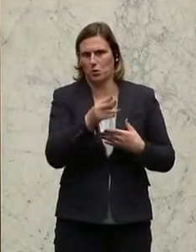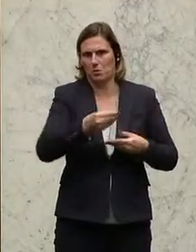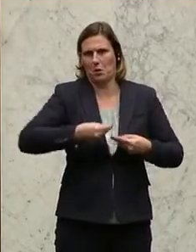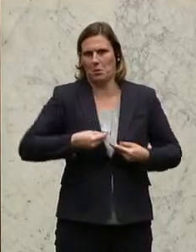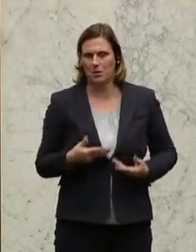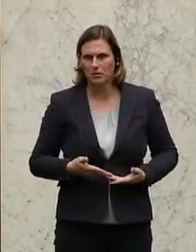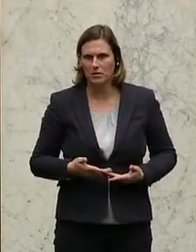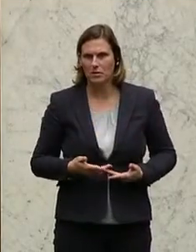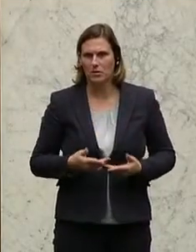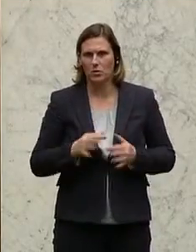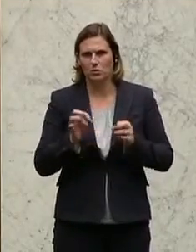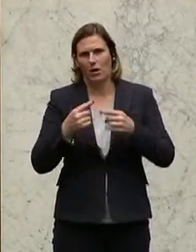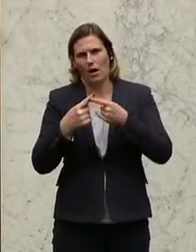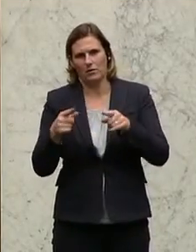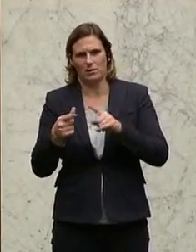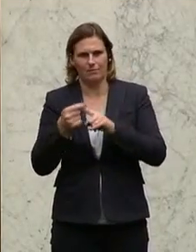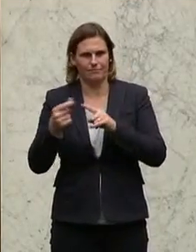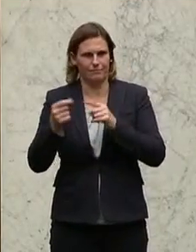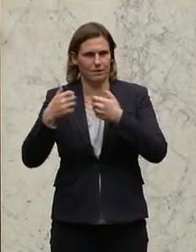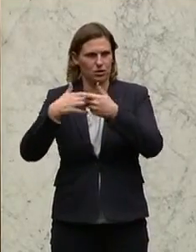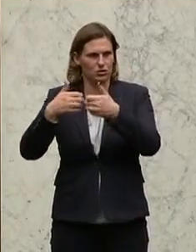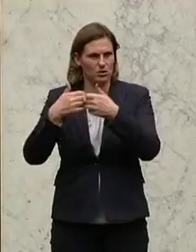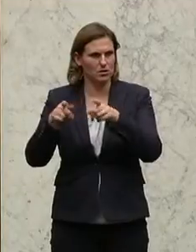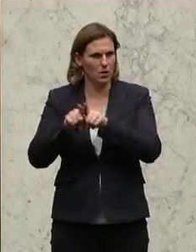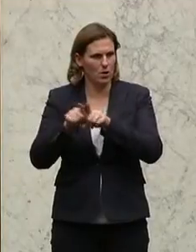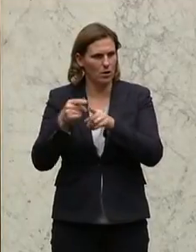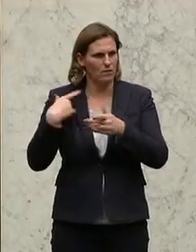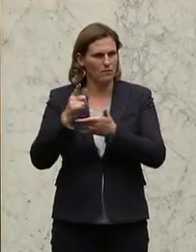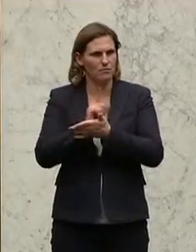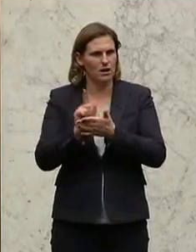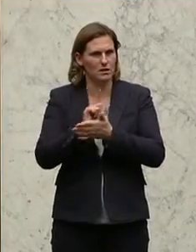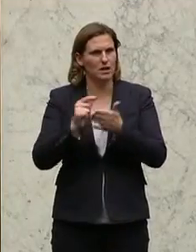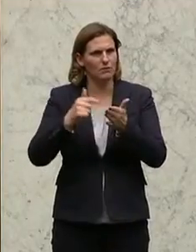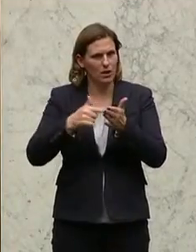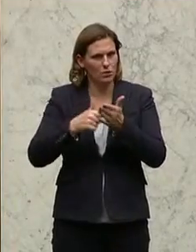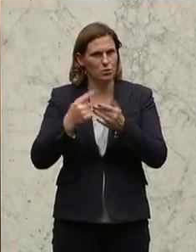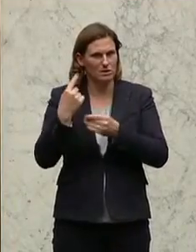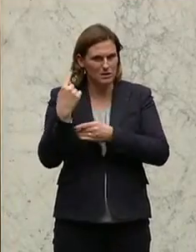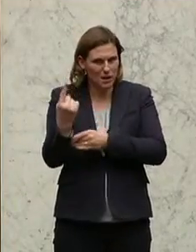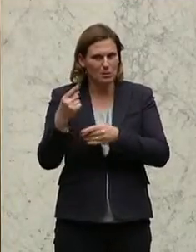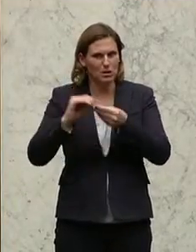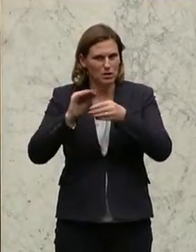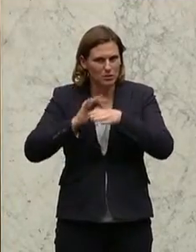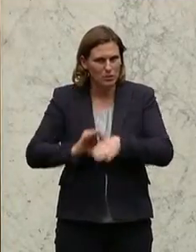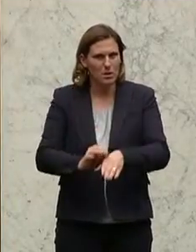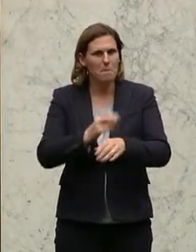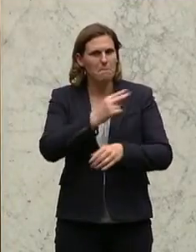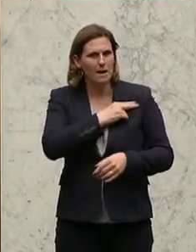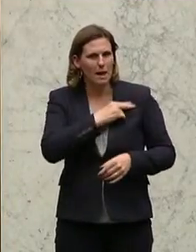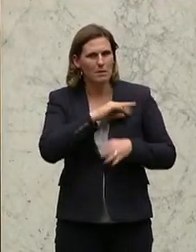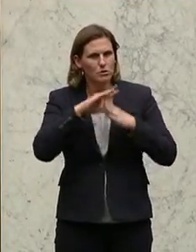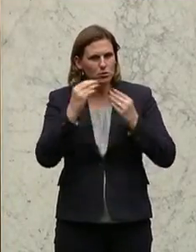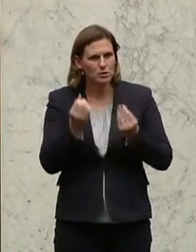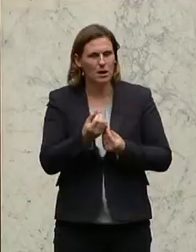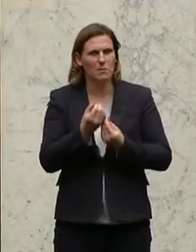GmbH leistete im Jahr 2008, also zum Zeitpunkt, wo der Herr Trotz dann noch Geschäftsführer war, Prämien in Höhe von insgesamt 40